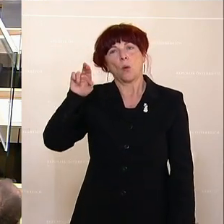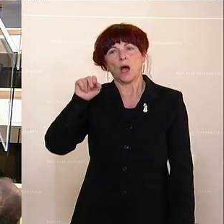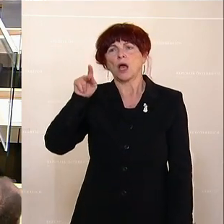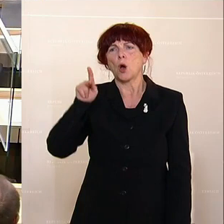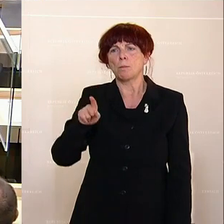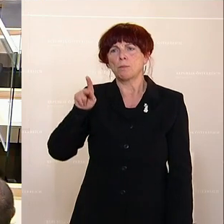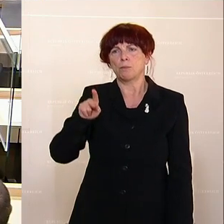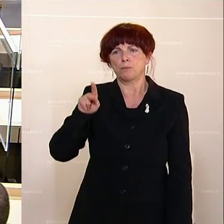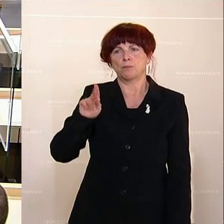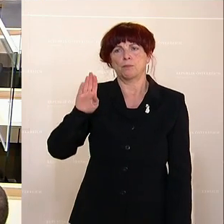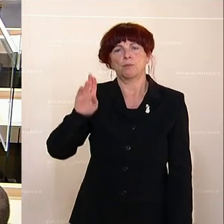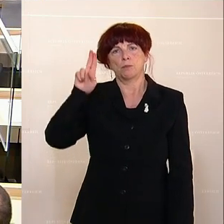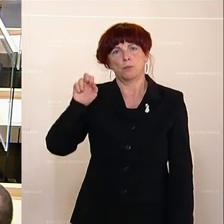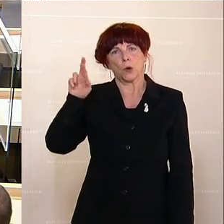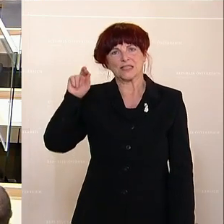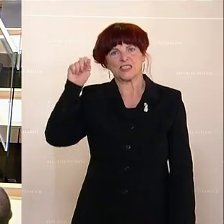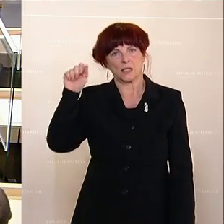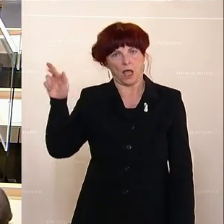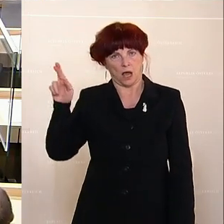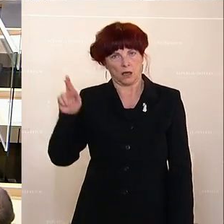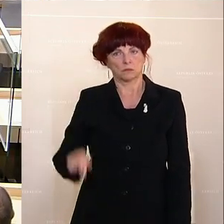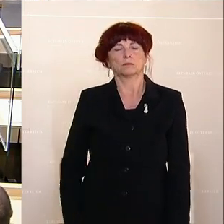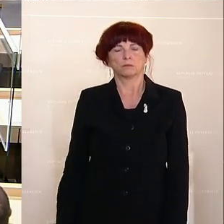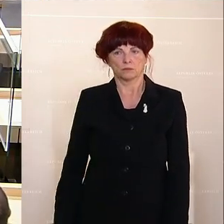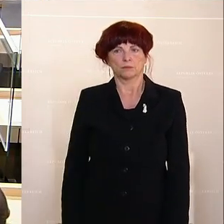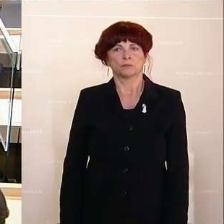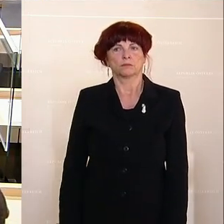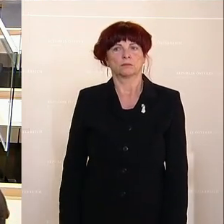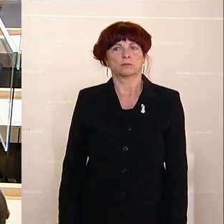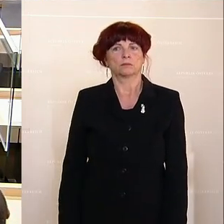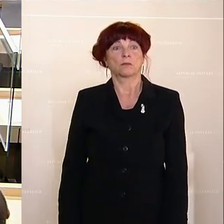Causa. Sebastian Kurz in der Causa-Auslieferung des Altkanzlers.